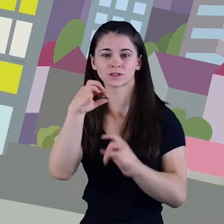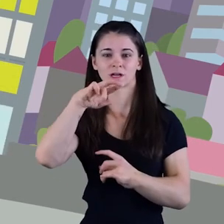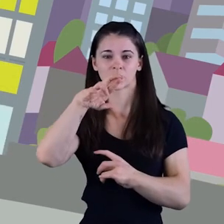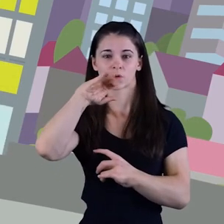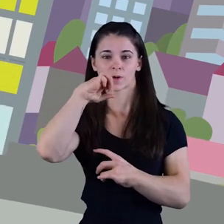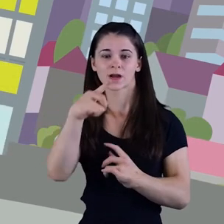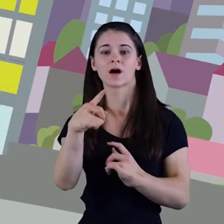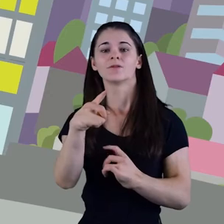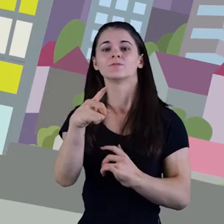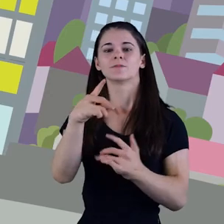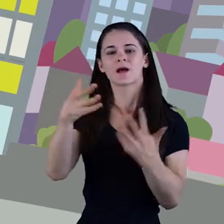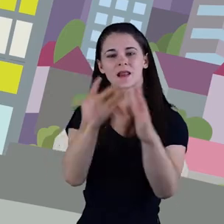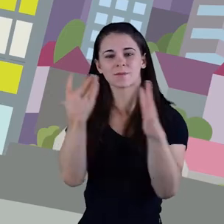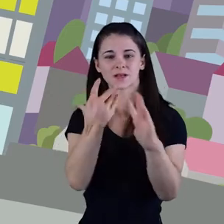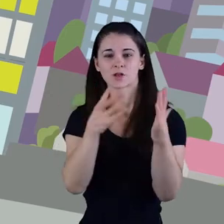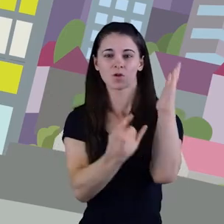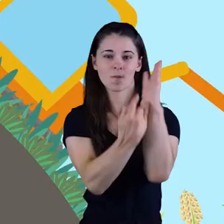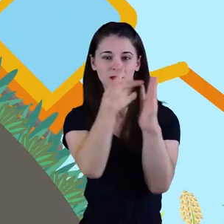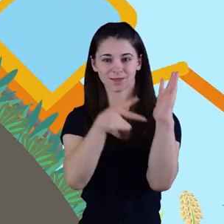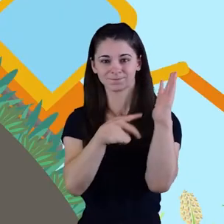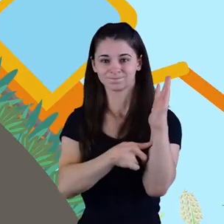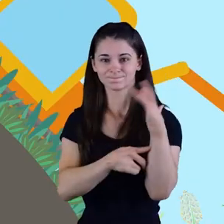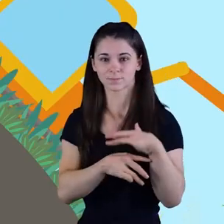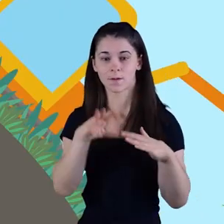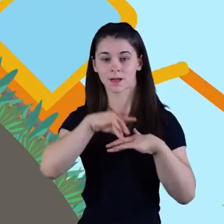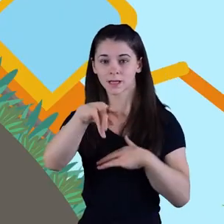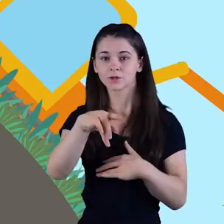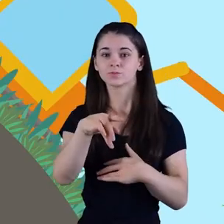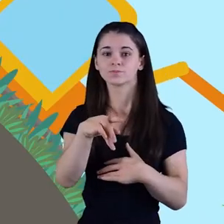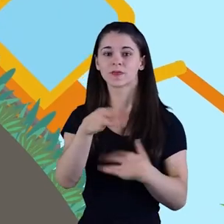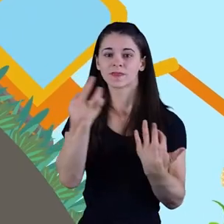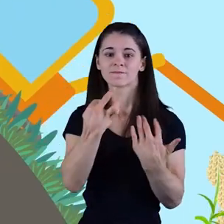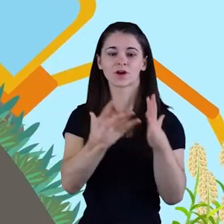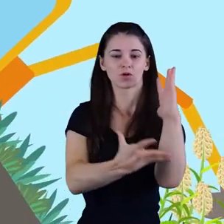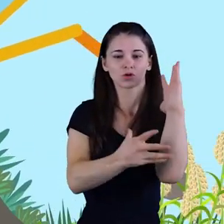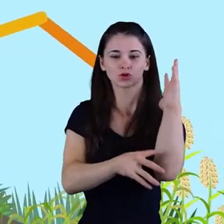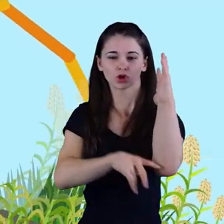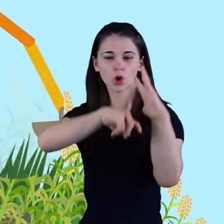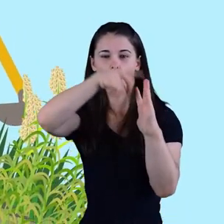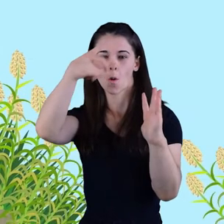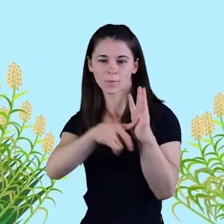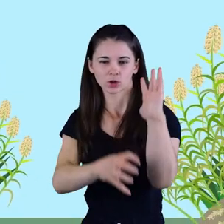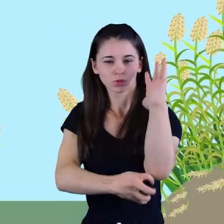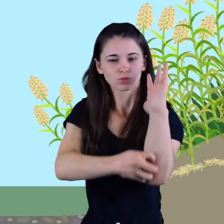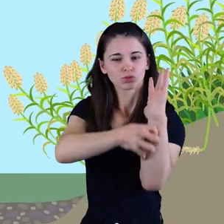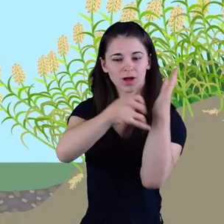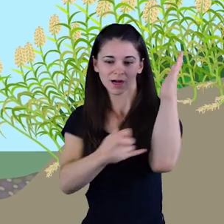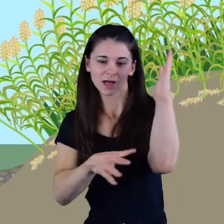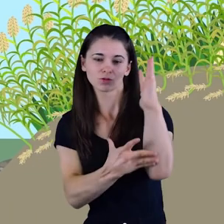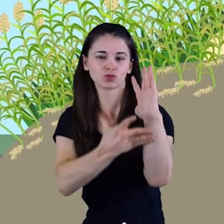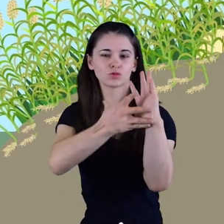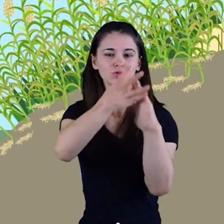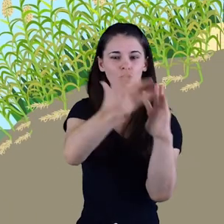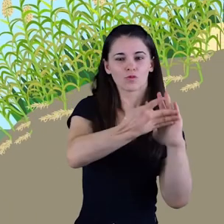ribera autòctons, eliminant la canya comuna. Per a això, hem d'eliminar tota la canya des del risoma a la part aèria